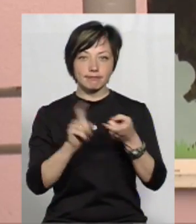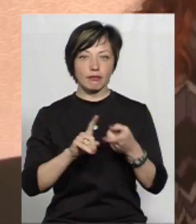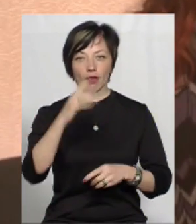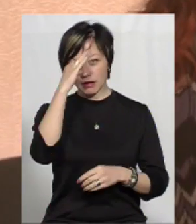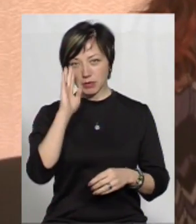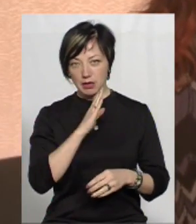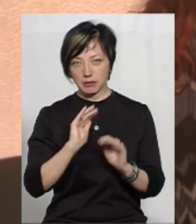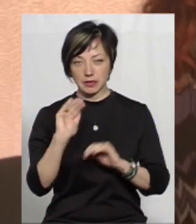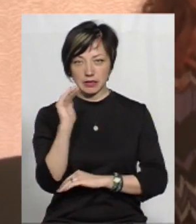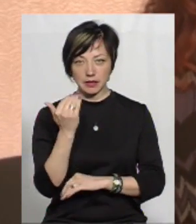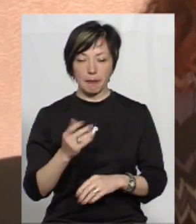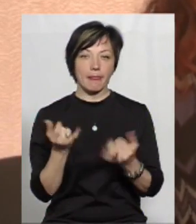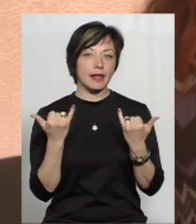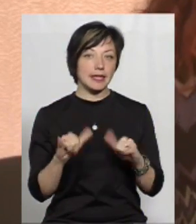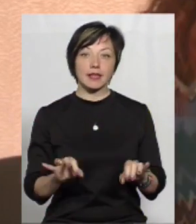-учениці.